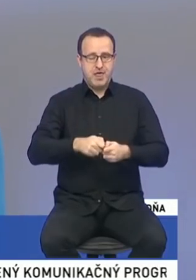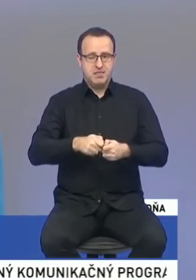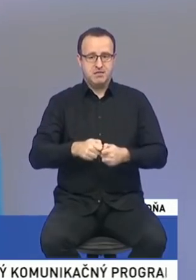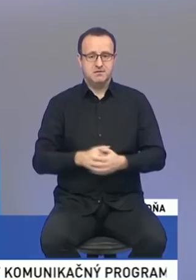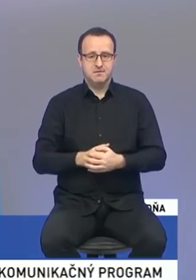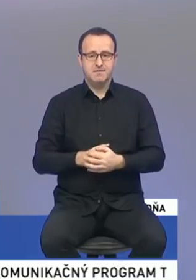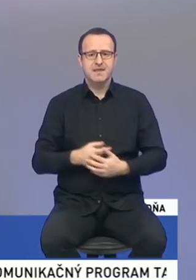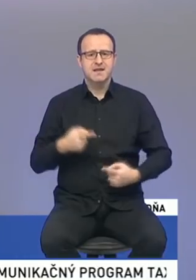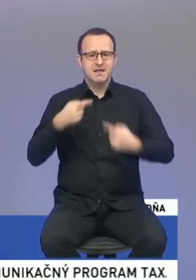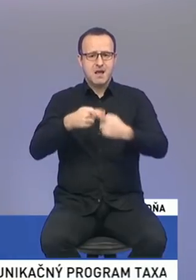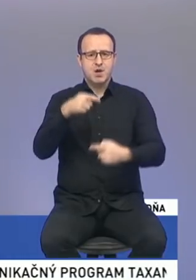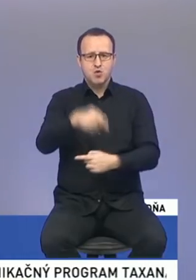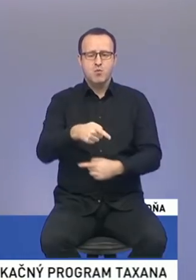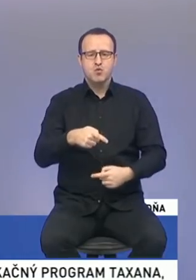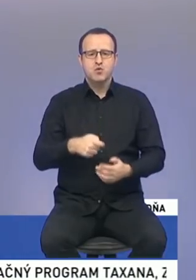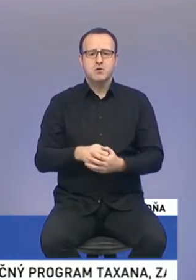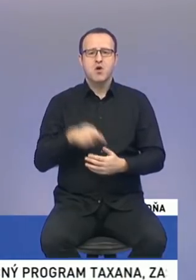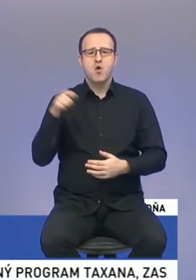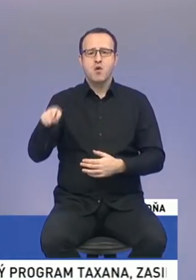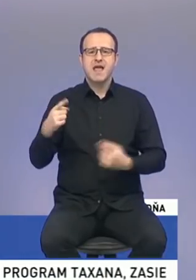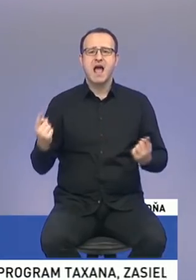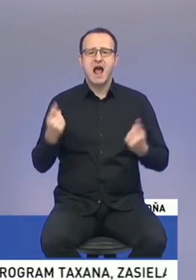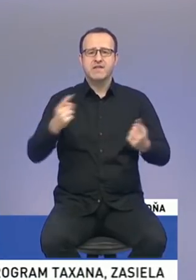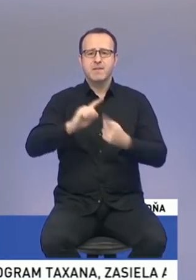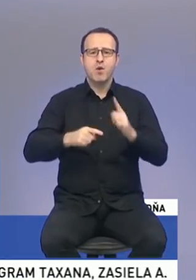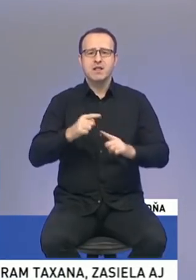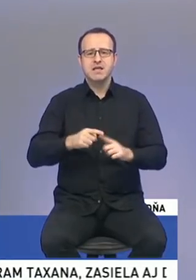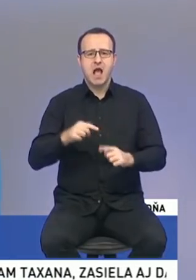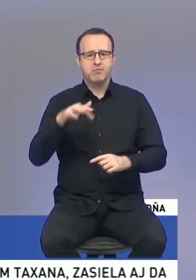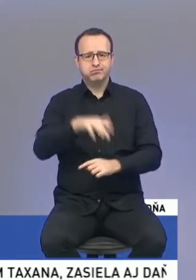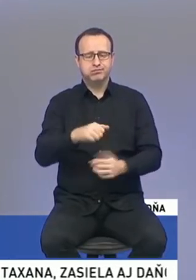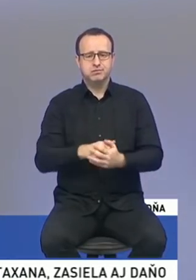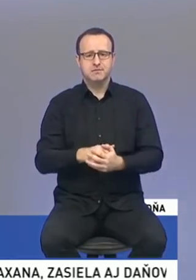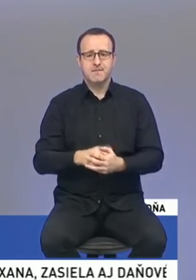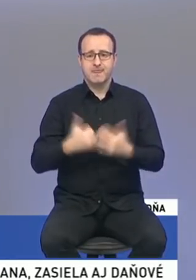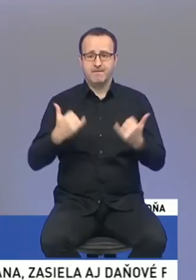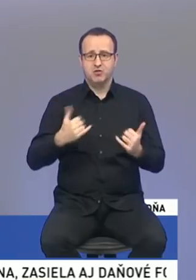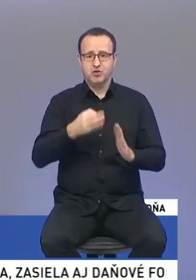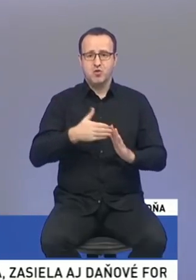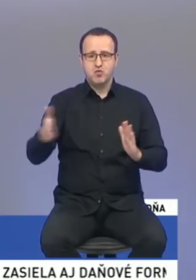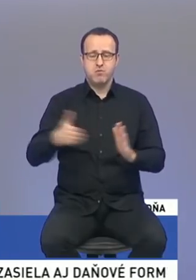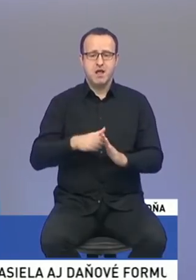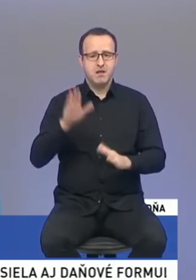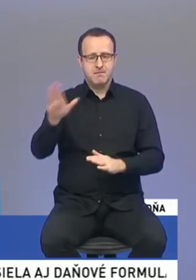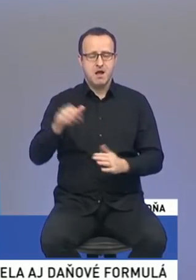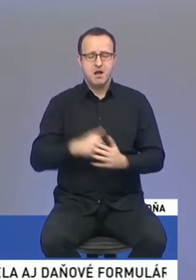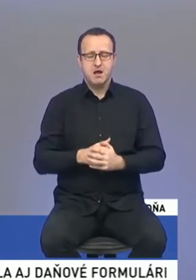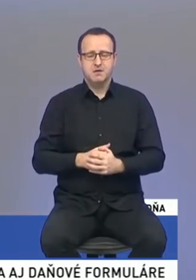tomu, že počas jeho aktívnej politickej kariéry v dnešnej dobe má obrovské